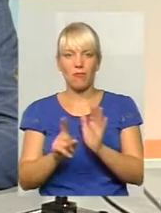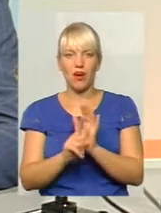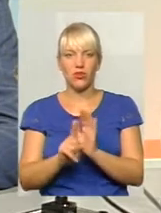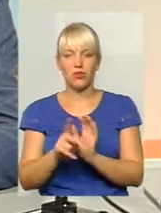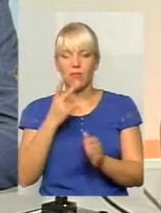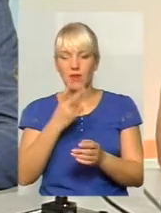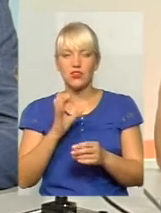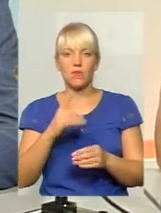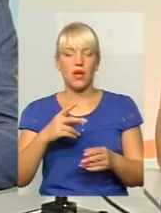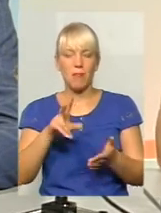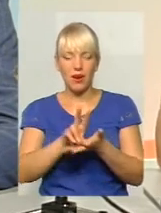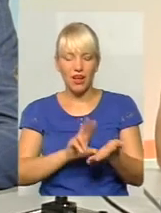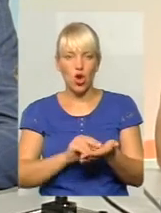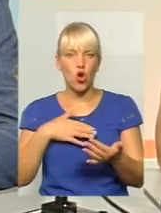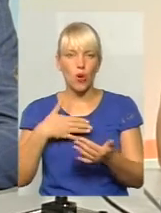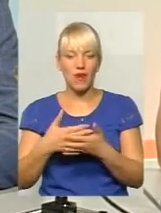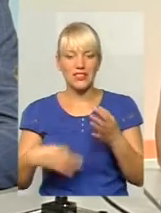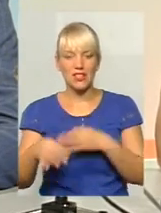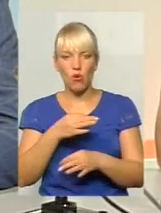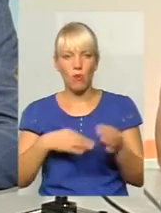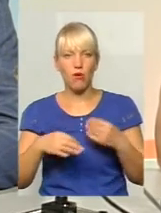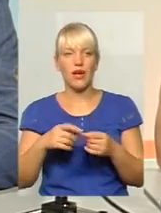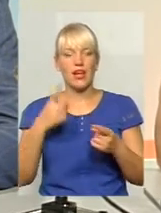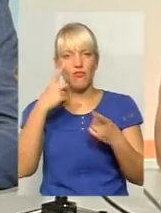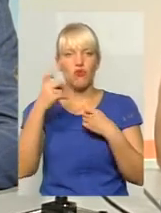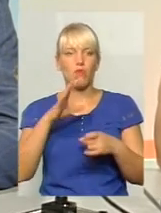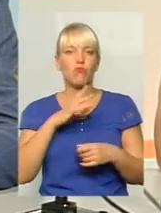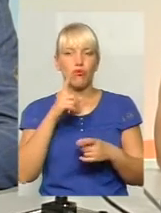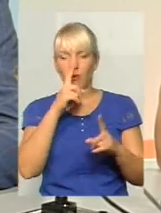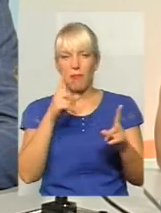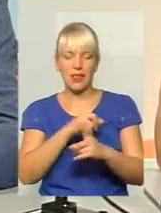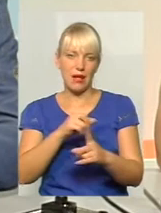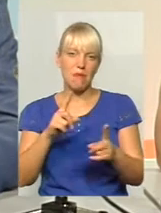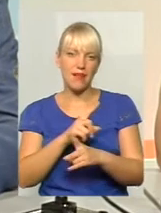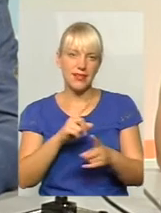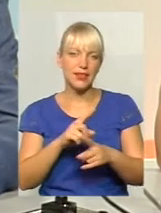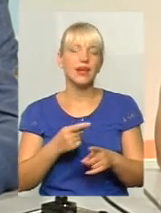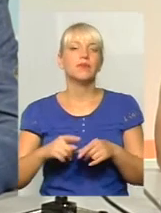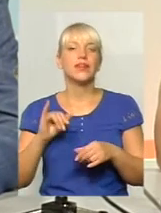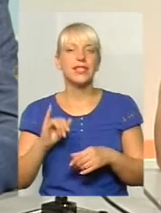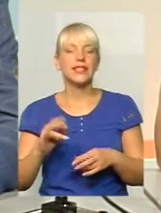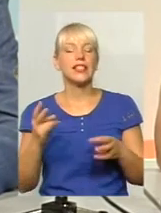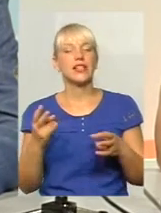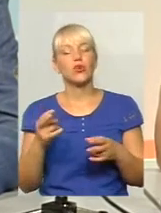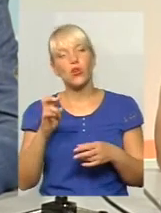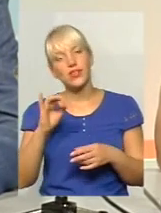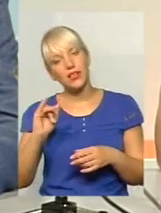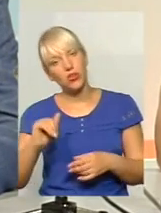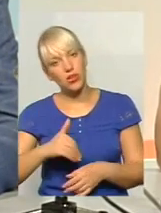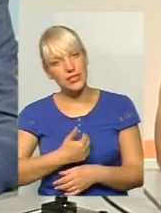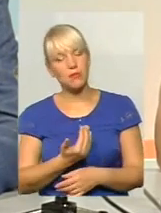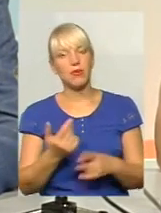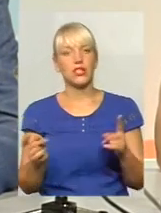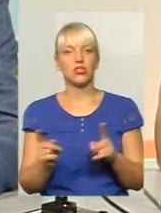громадських обговорів інформування було мінімальне. Тому хотілося б уникнути такого,